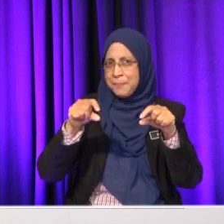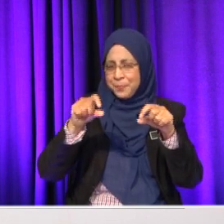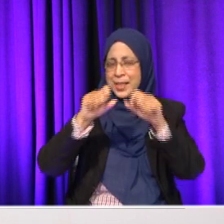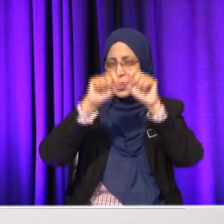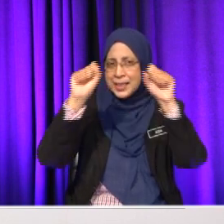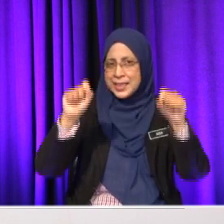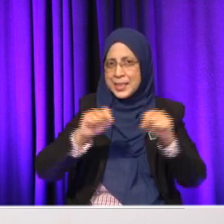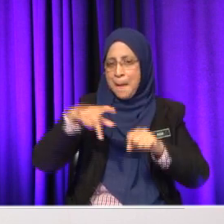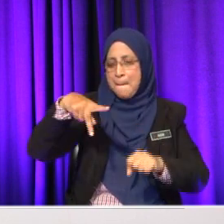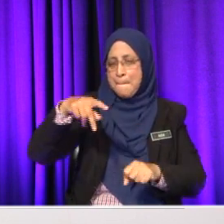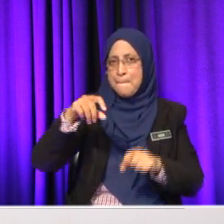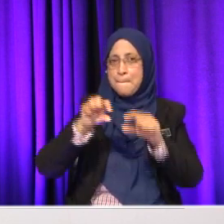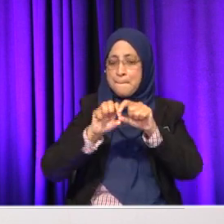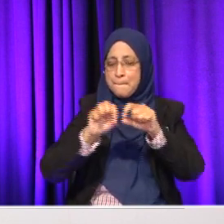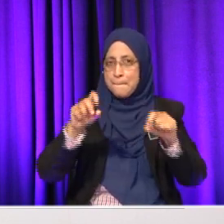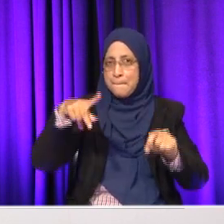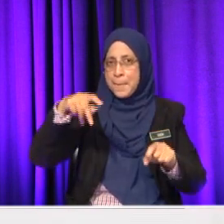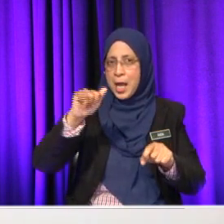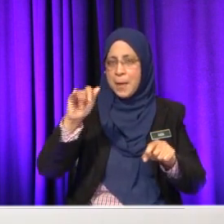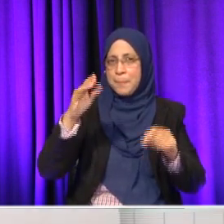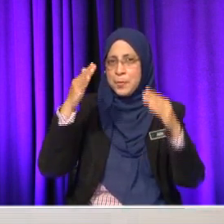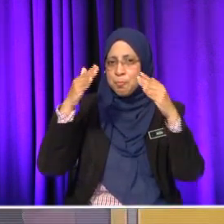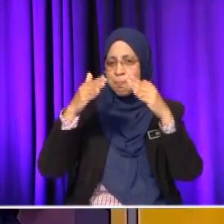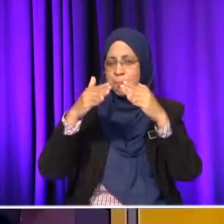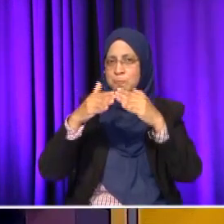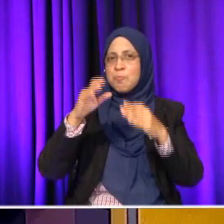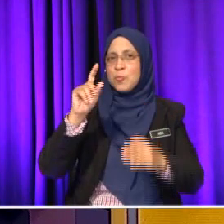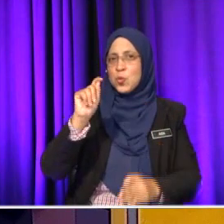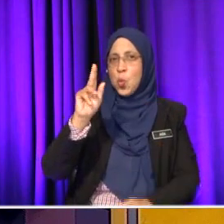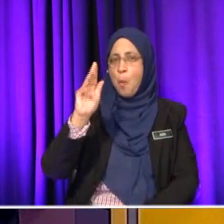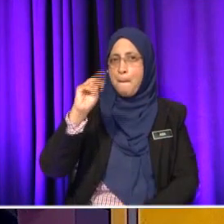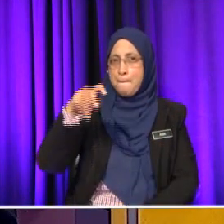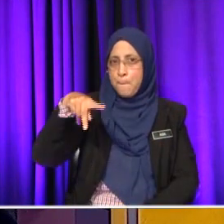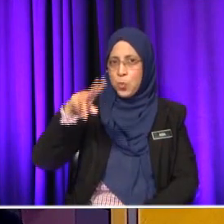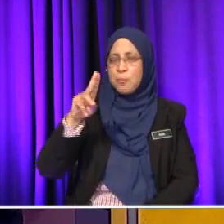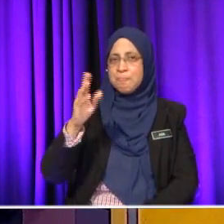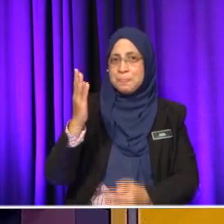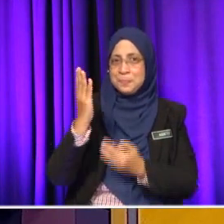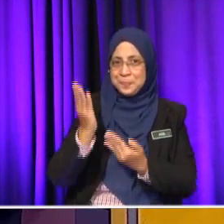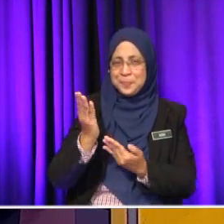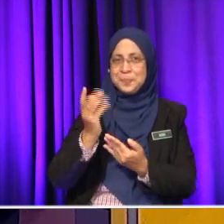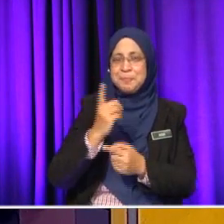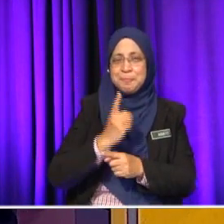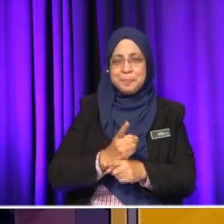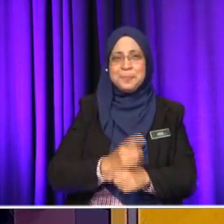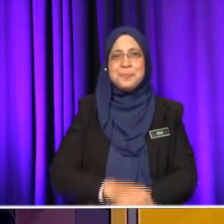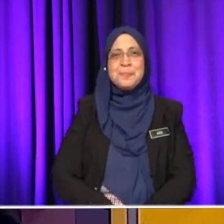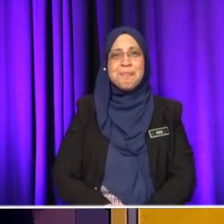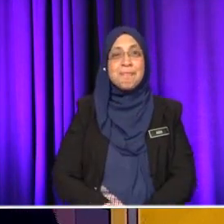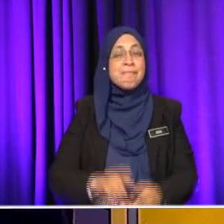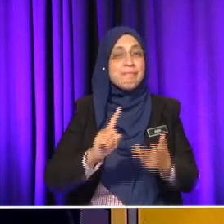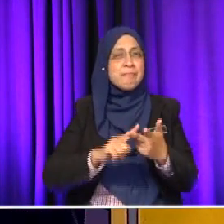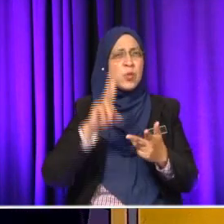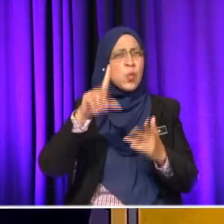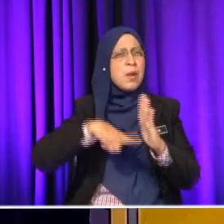Sistem paik tumpu. Sebab apa? Sebab dia membeli sendiri saja. Dia tidak berkongsi dengan lekapan sederian lain. Okey. Dua kelebihan sistem